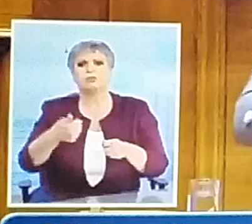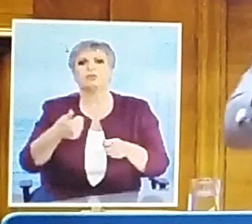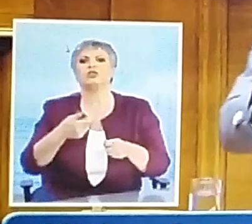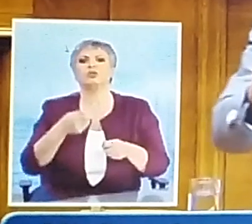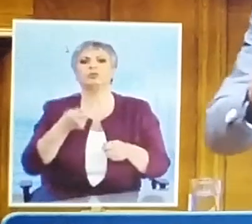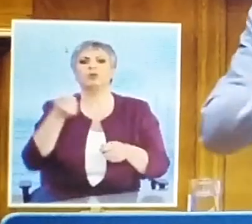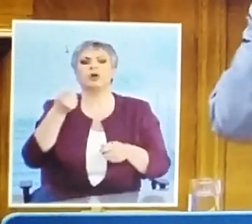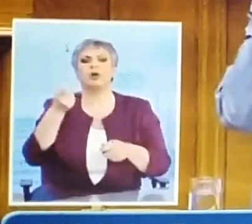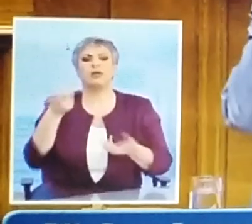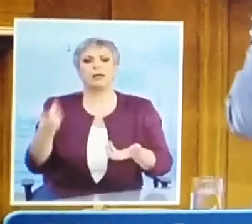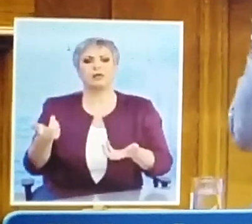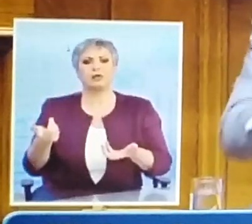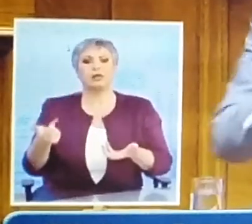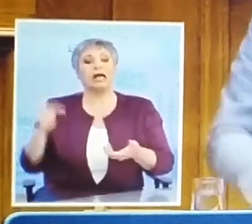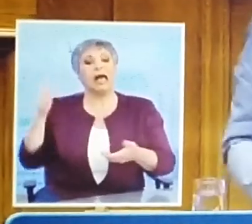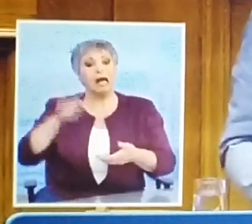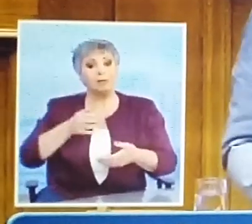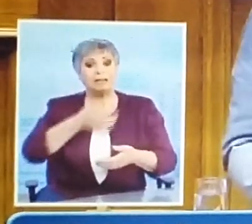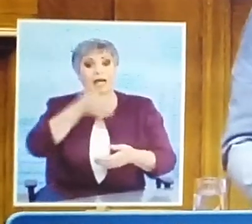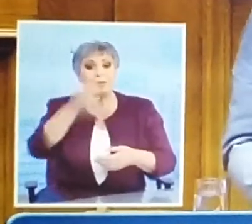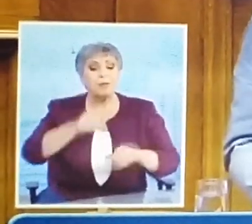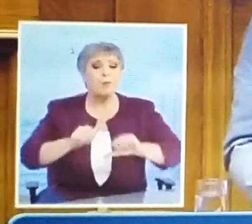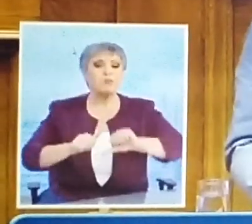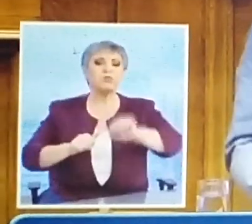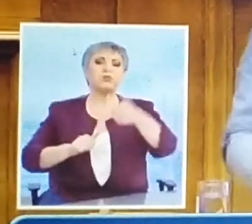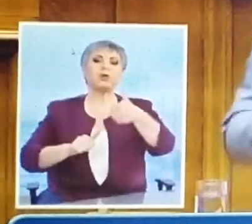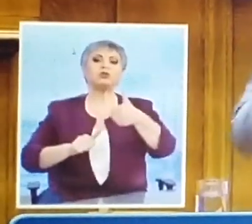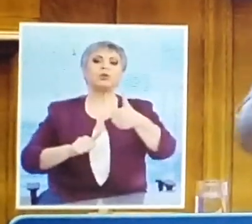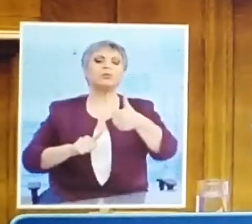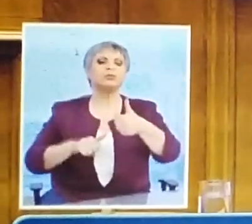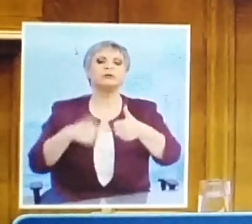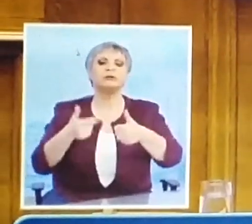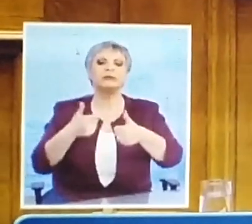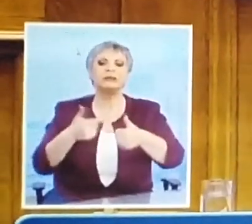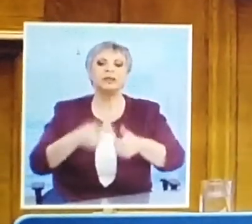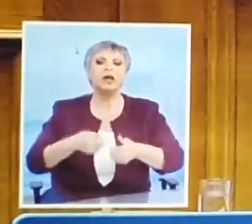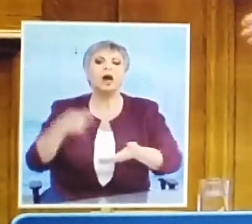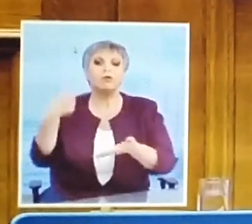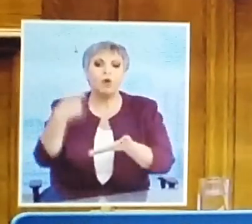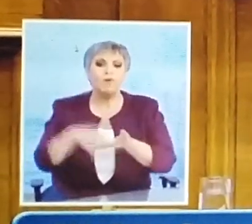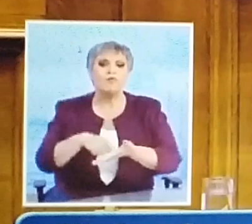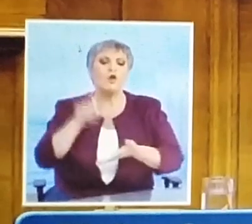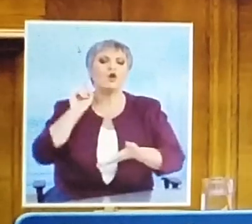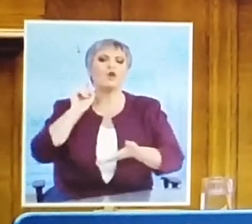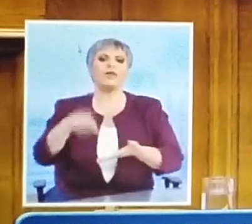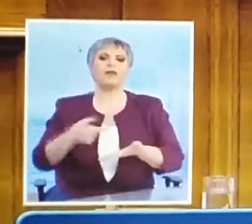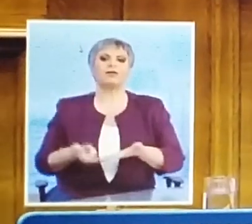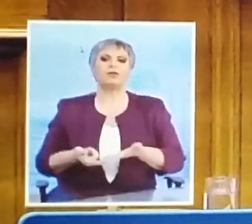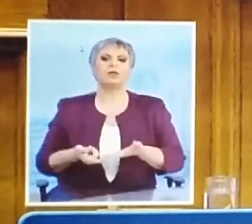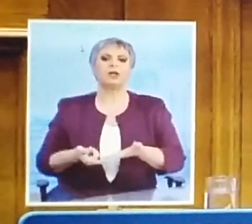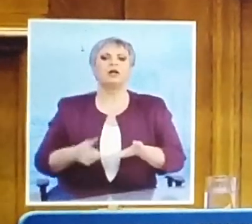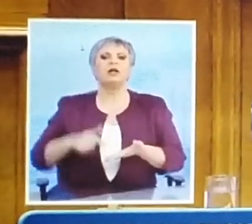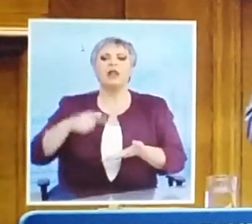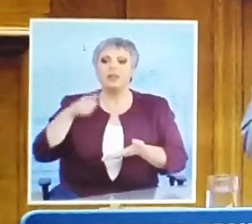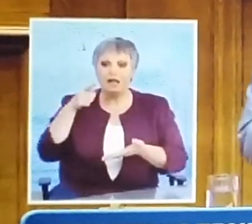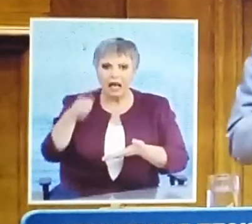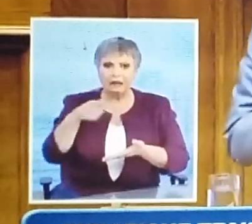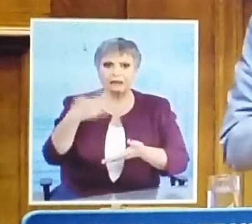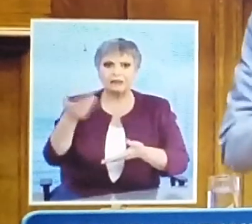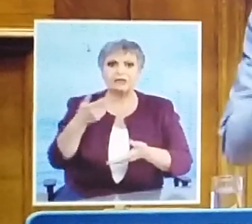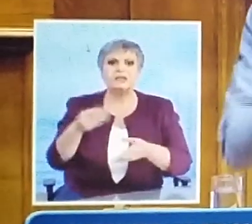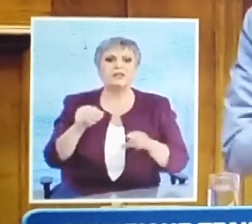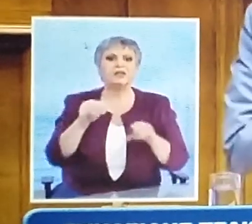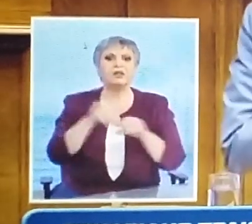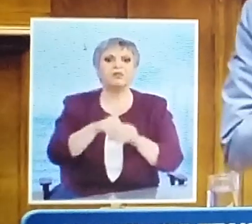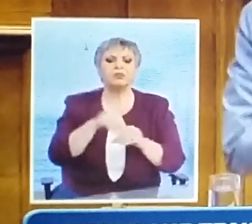την φοροδιαπηγή και την αντιμετώπιση της διαφοράς είναι σαν να ρωτάτε να είσαστε εσείς οι Bayern Munich και να εμείς θα είμαστε η